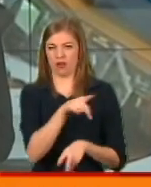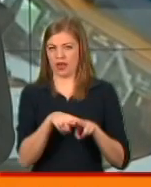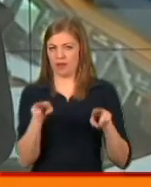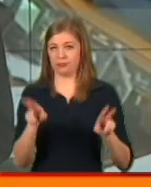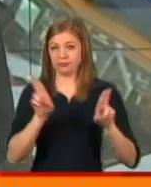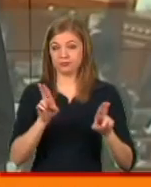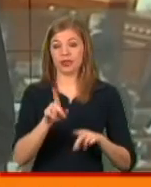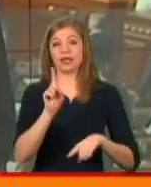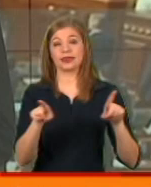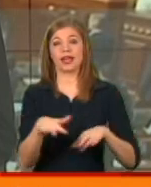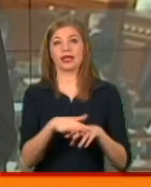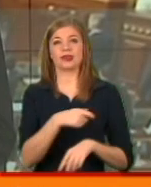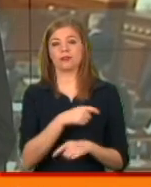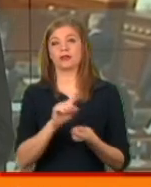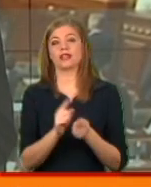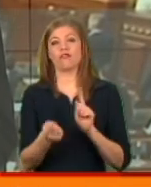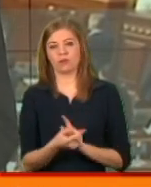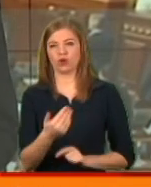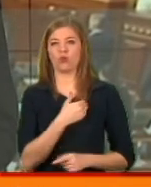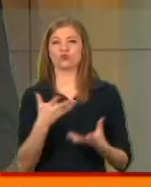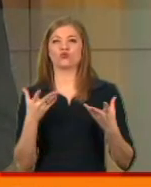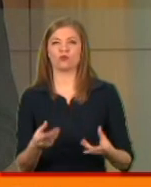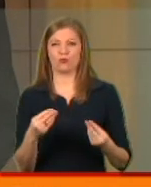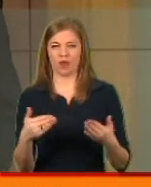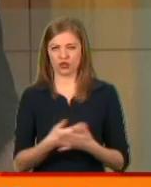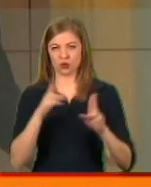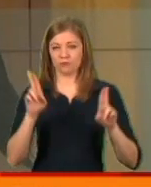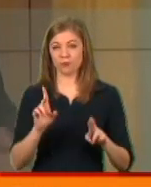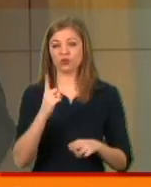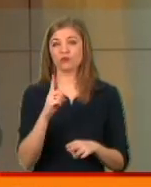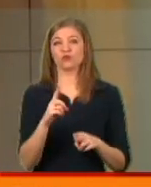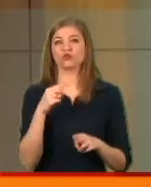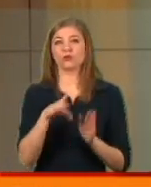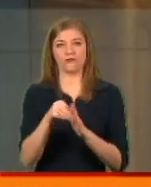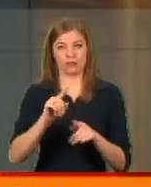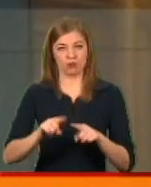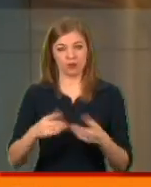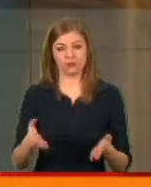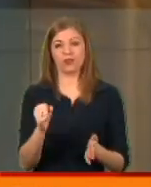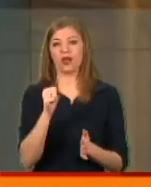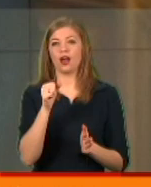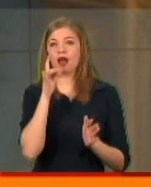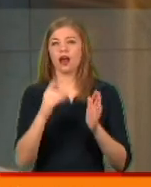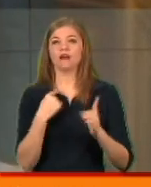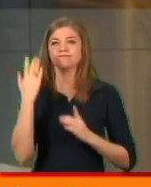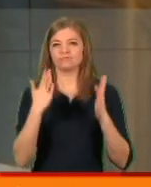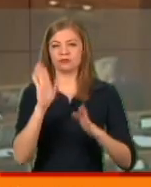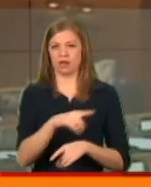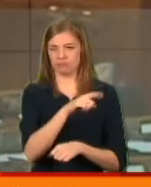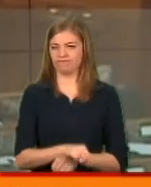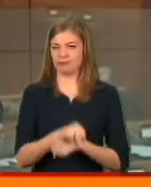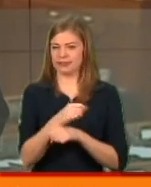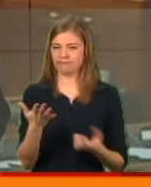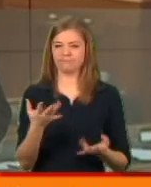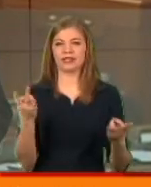нині декі нардепи навпаки хочуть пом'якшити нові правила. Або ж вибори не за горами, а електорат на кордоні мітингує,